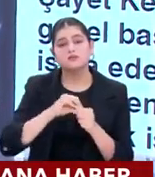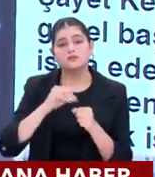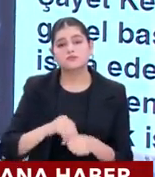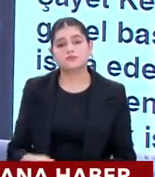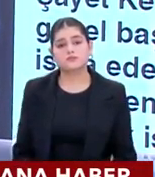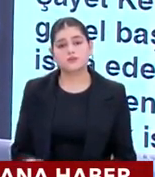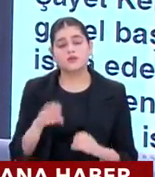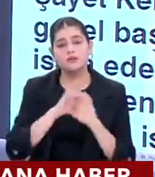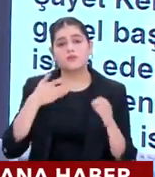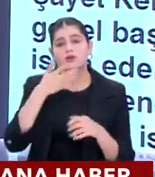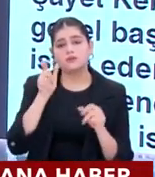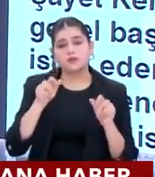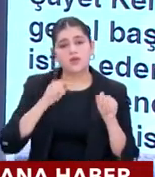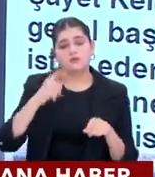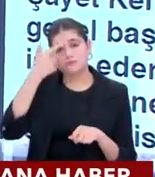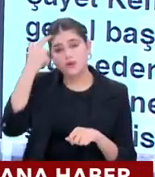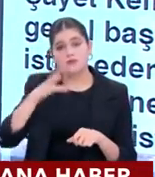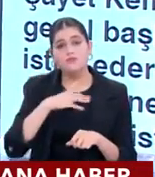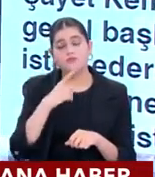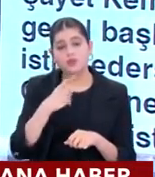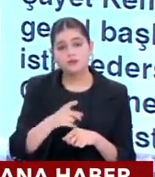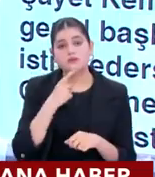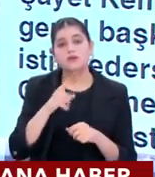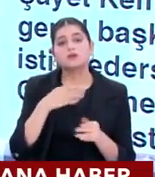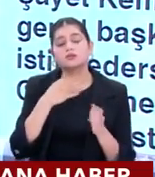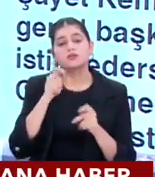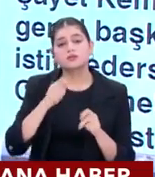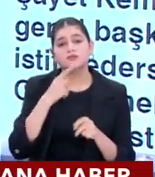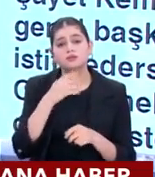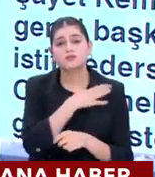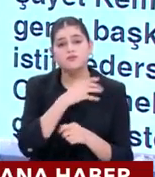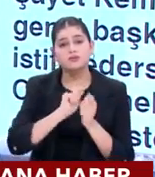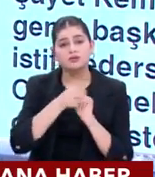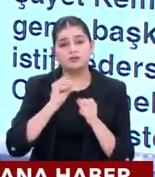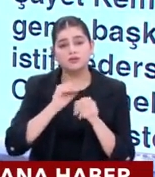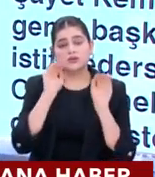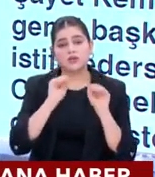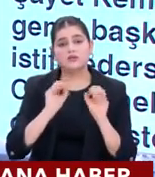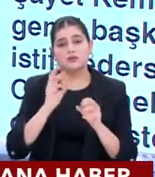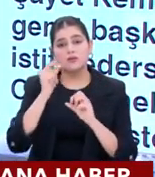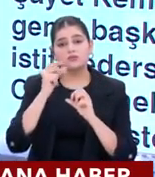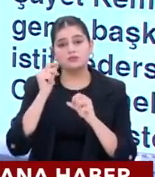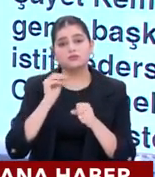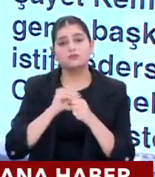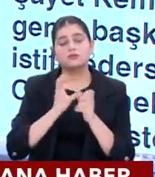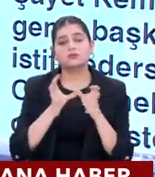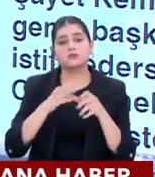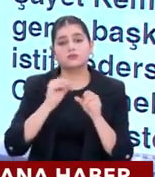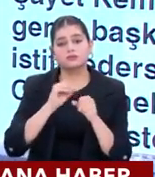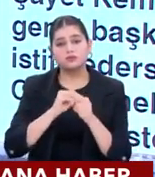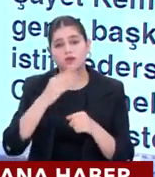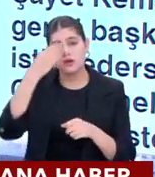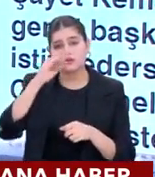adaylığını açıklayacağı belirtiliyor. İddiaya göre CHP'de değişimciler İmamoğlu'nun desteğiyle Özgür Özel'i kurultayda